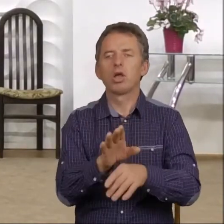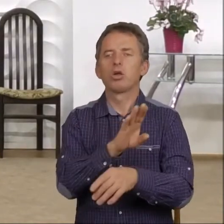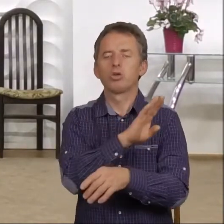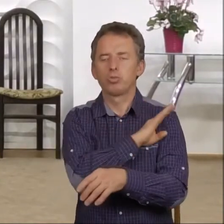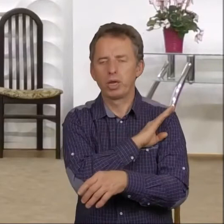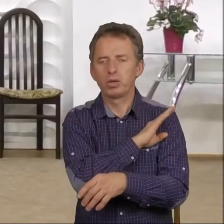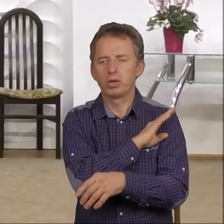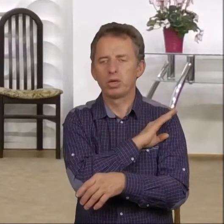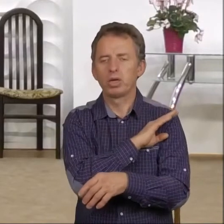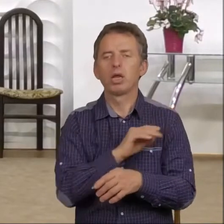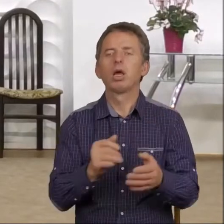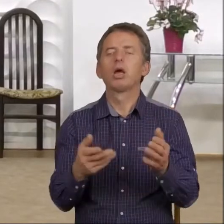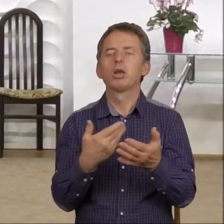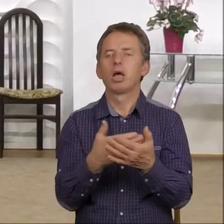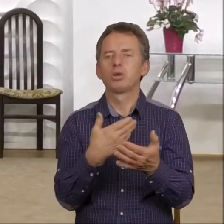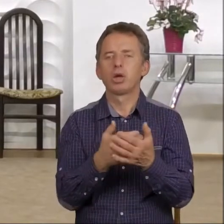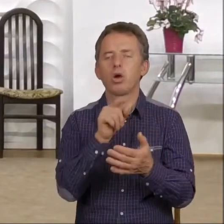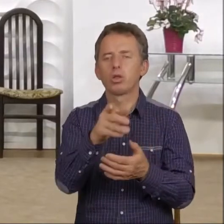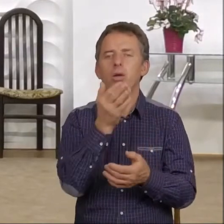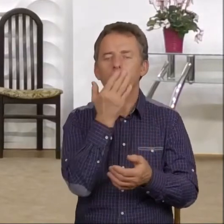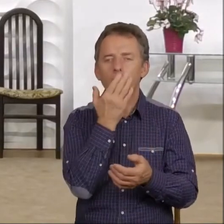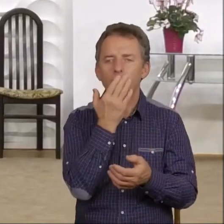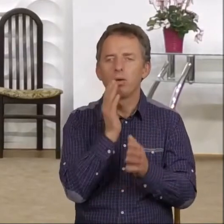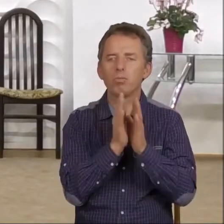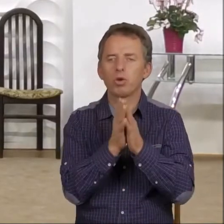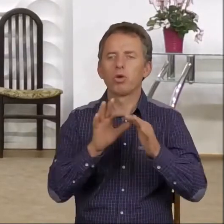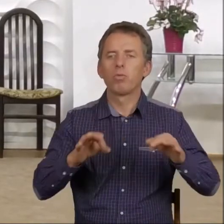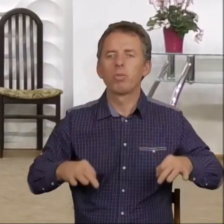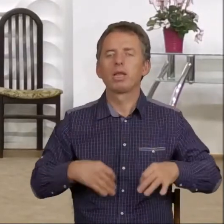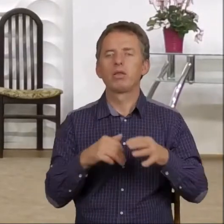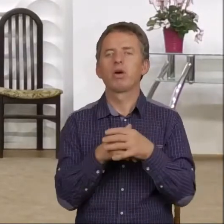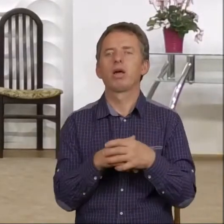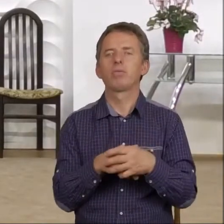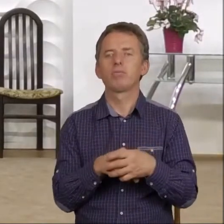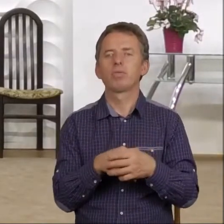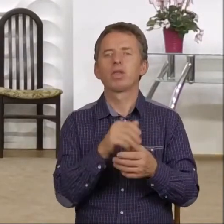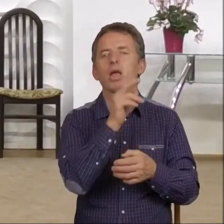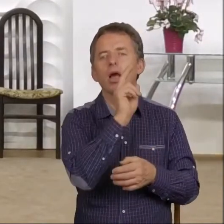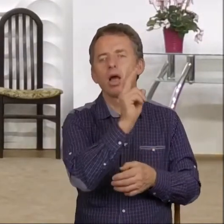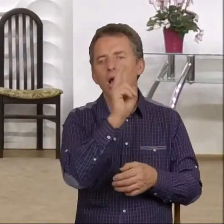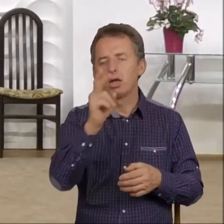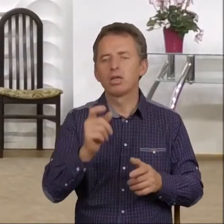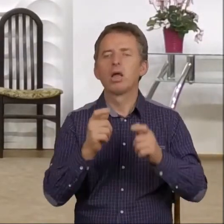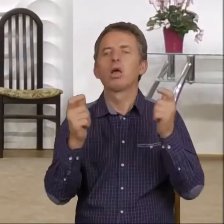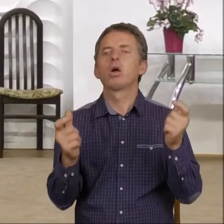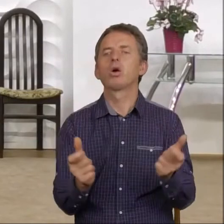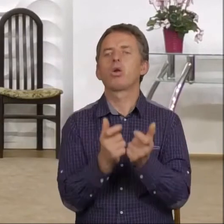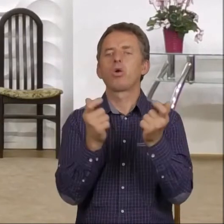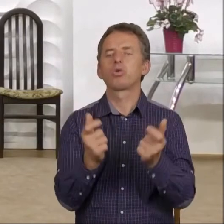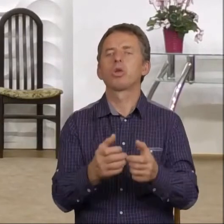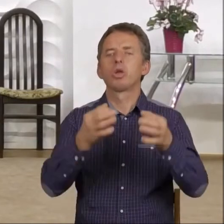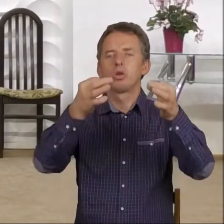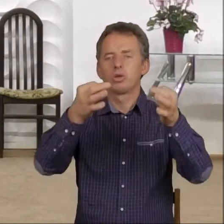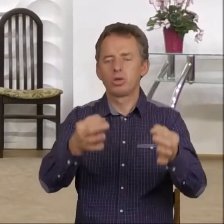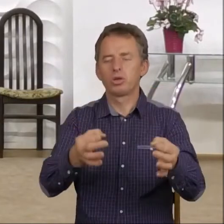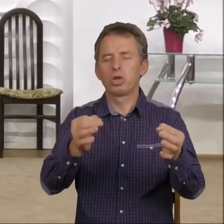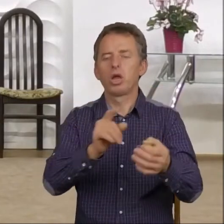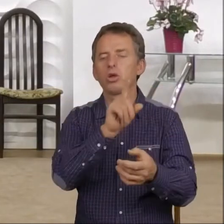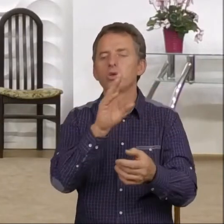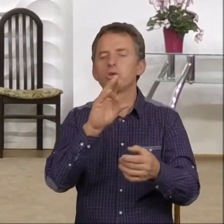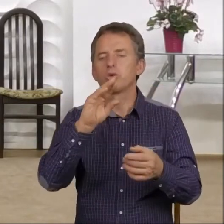Więc dlaczego o tym mówimy? Bo proszę państwa, każdemu grozi dzisiaj, że